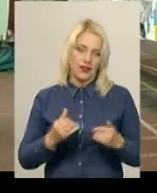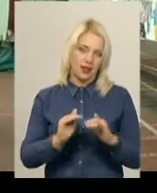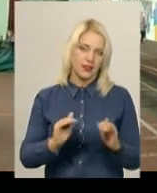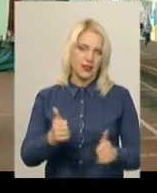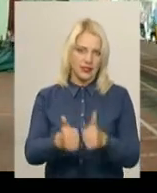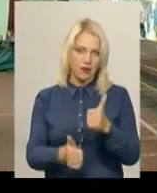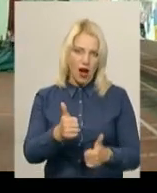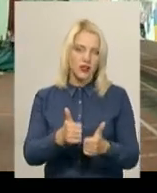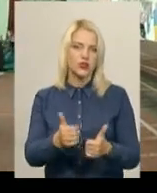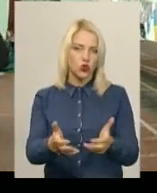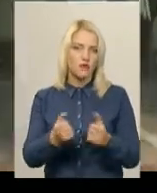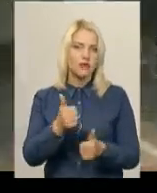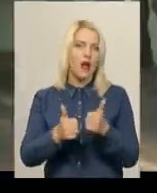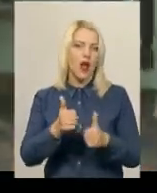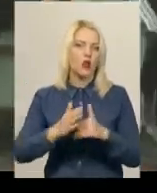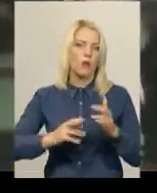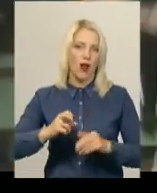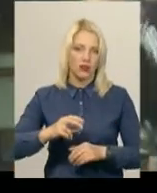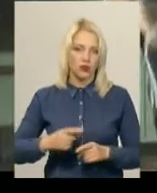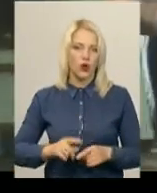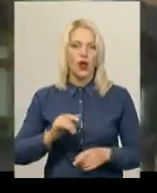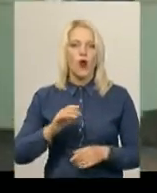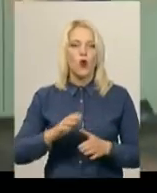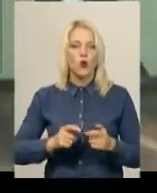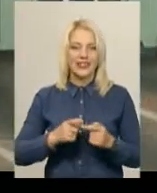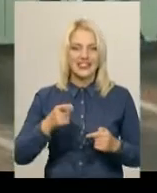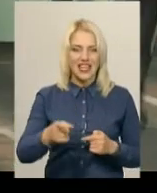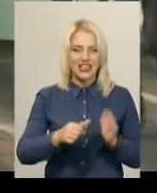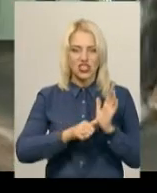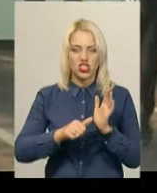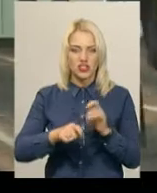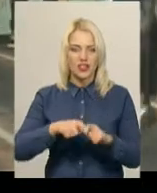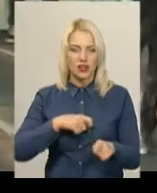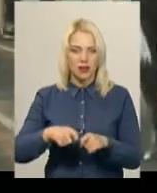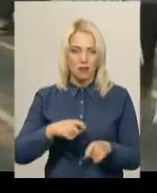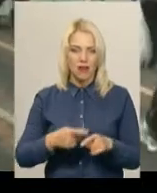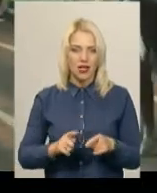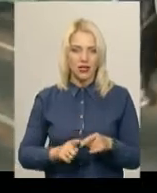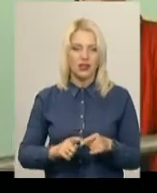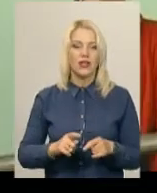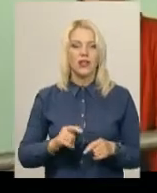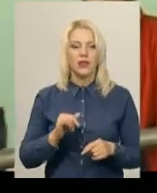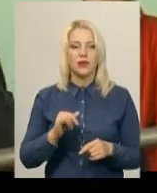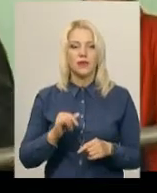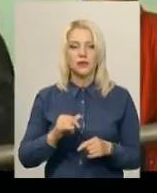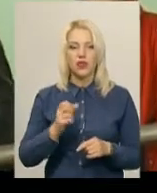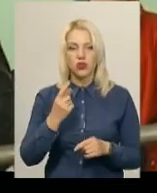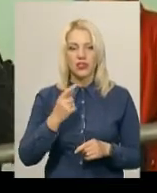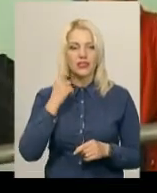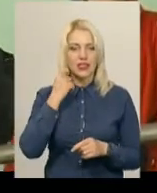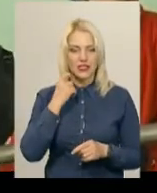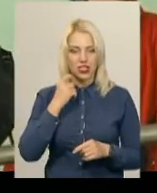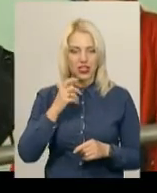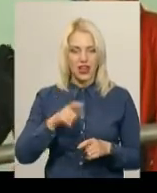змагатися, отримувати змагальну практику. У дистанції на 60 матрів було 9 забігів серед юнаків і 8 серед дівчат. 11-річний